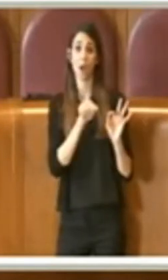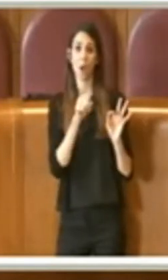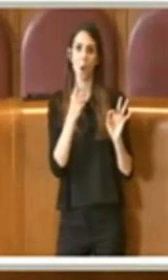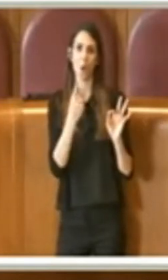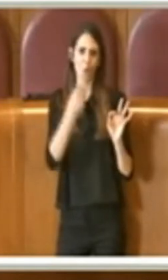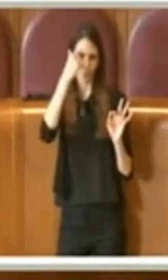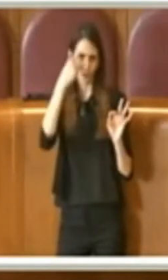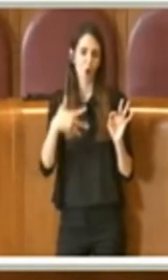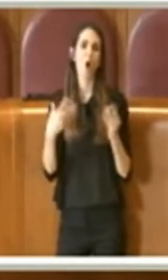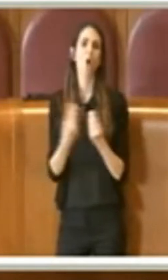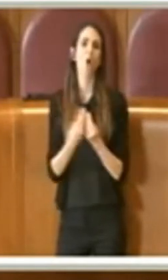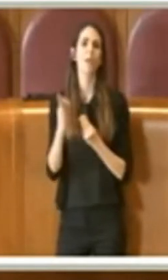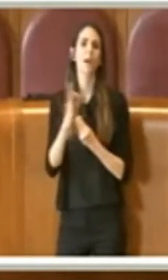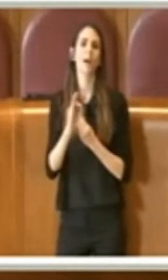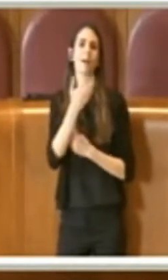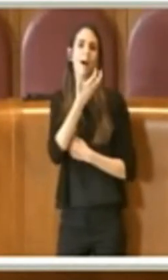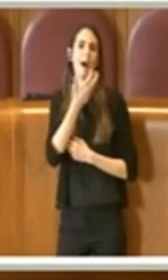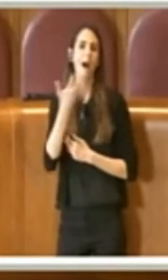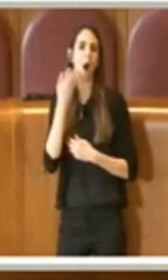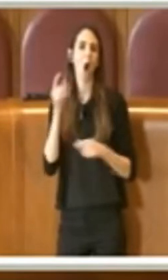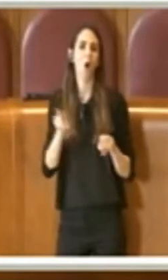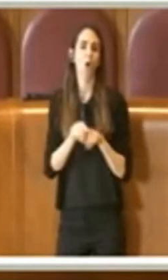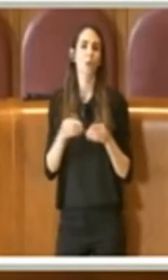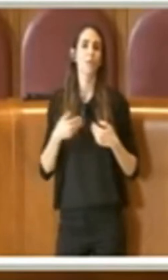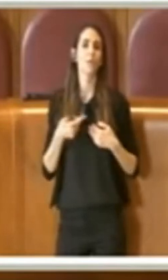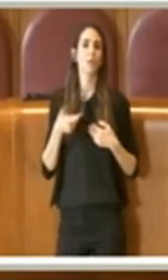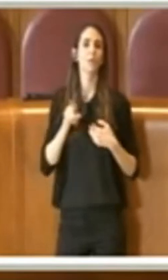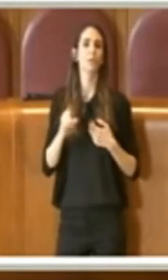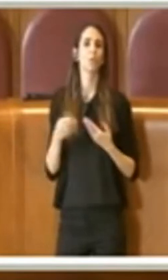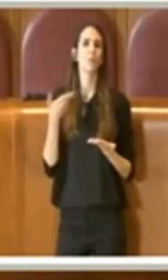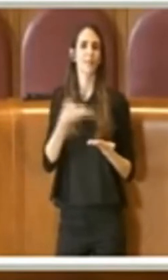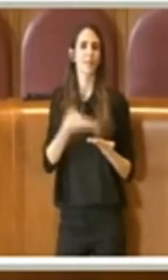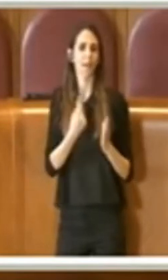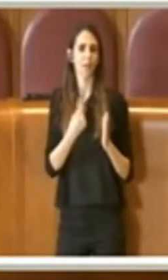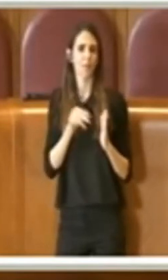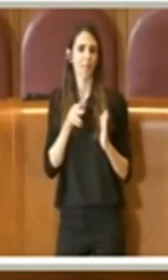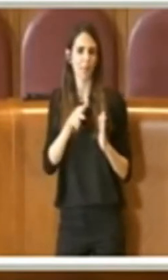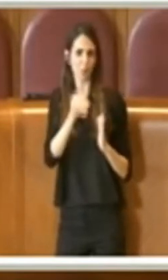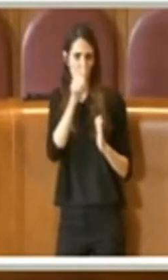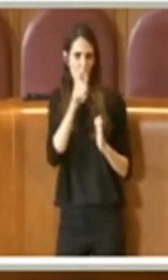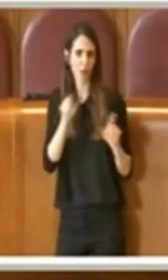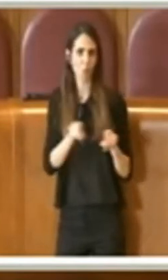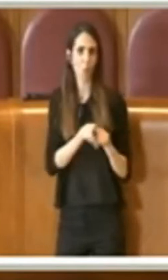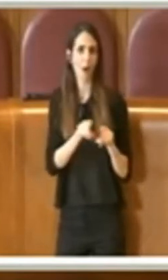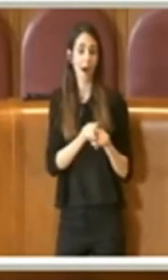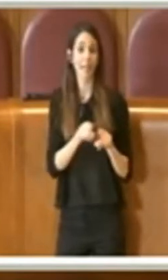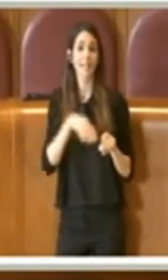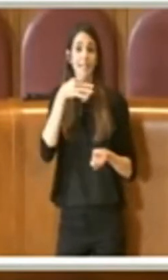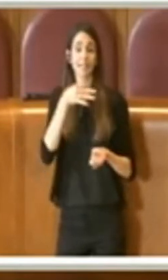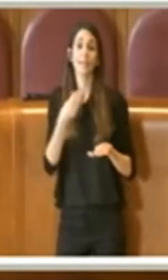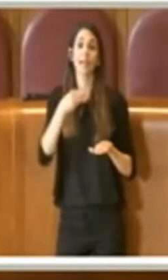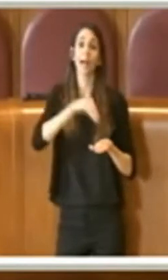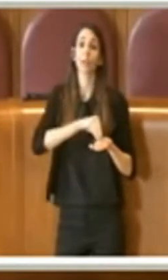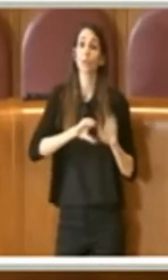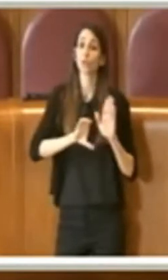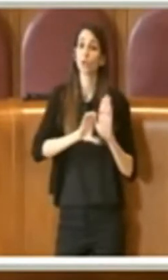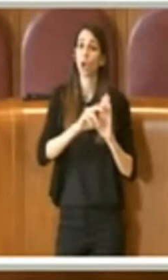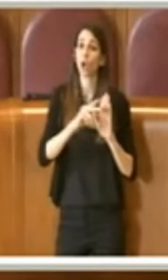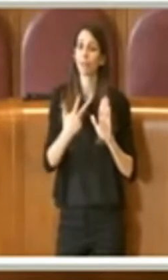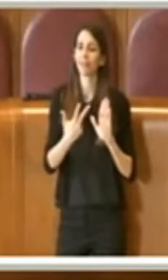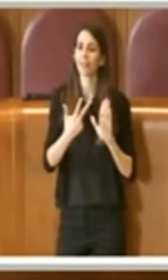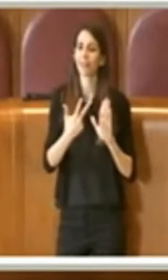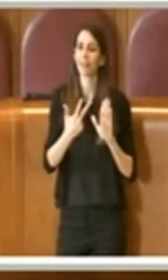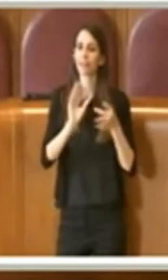Fassina, sul quale aveva presentato un emendamento simile, ed è aggiungere al comma 3 il